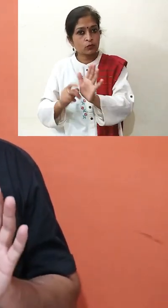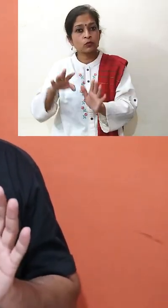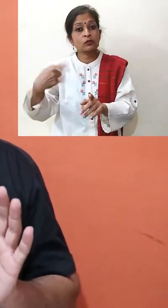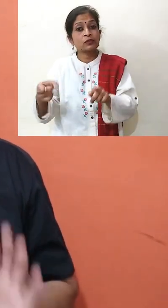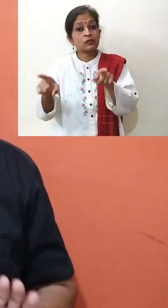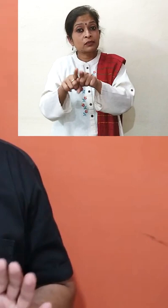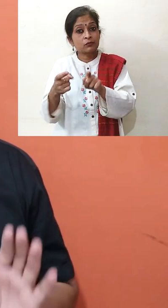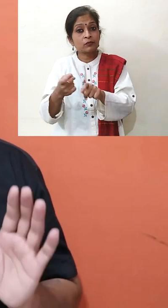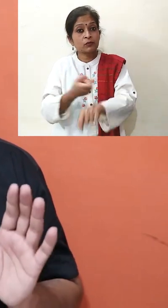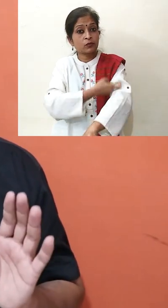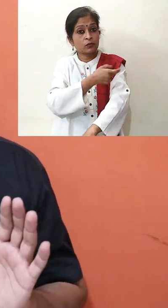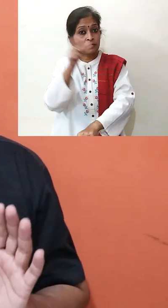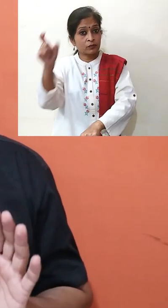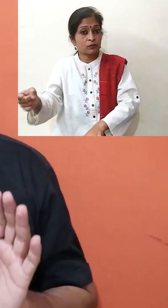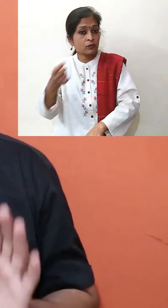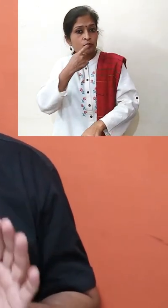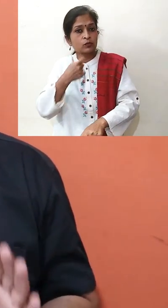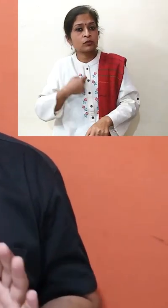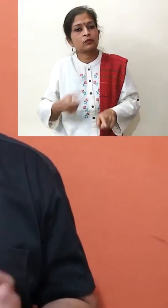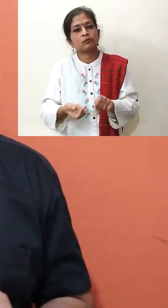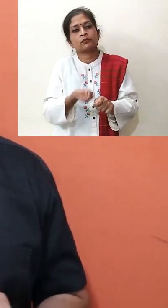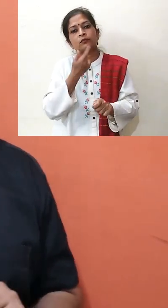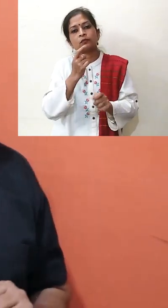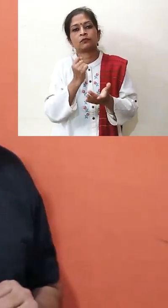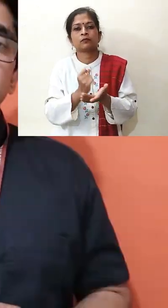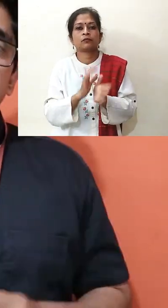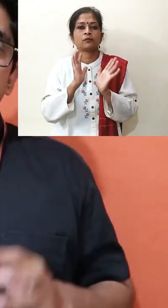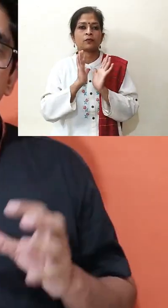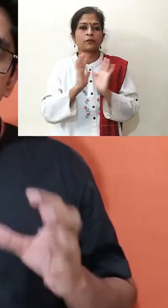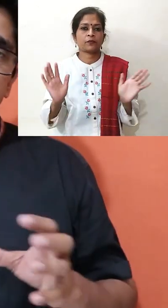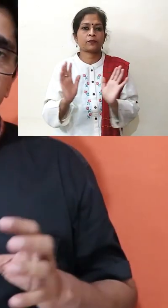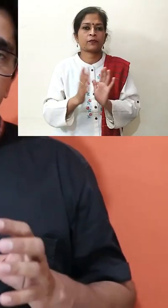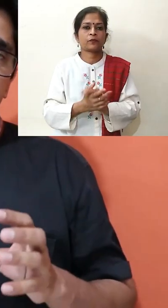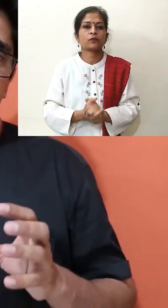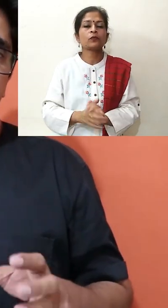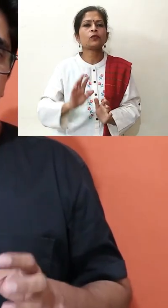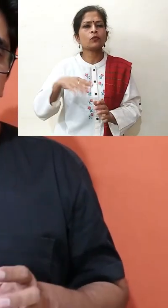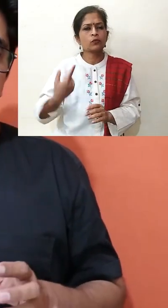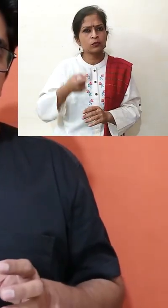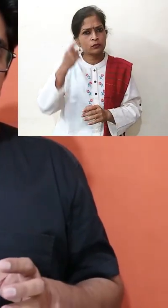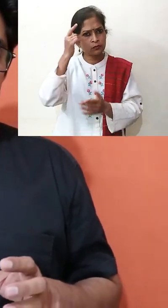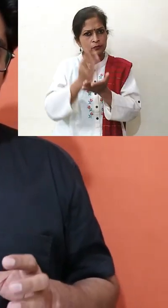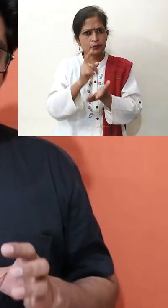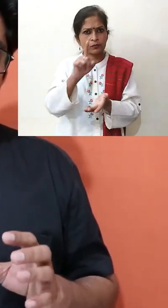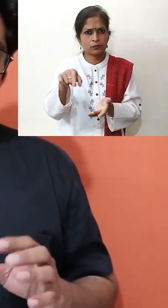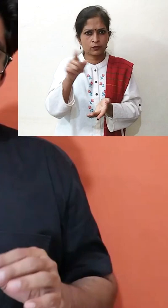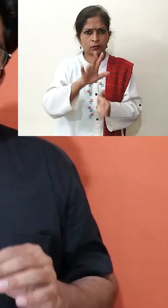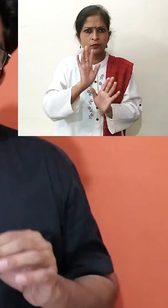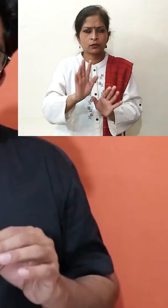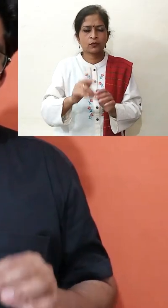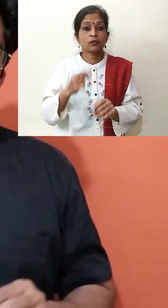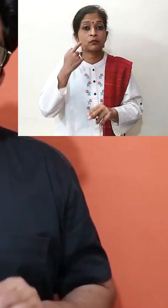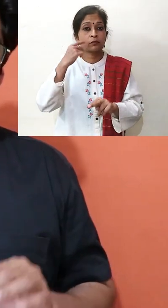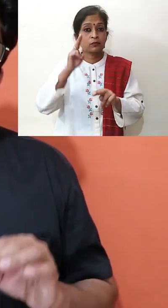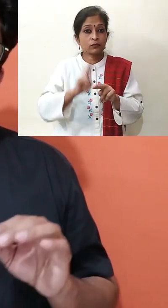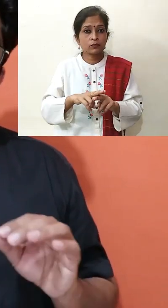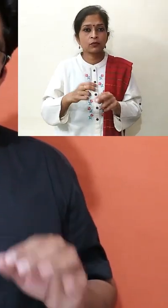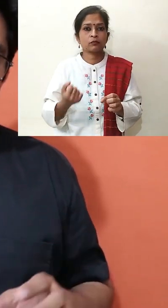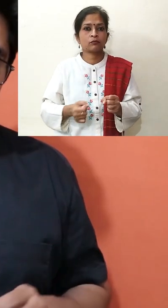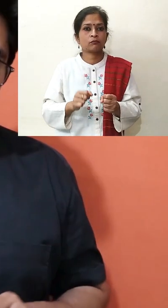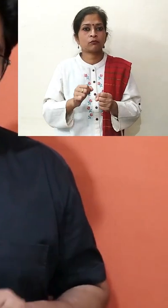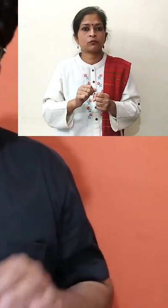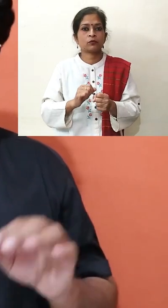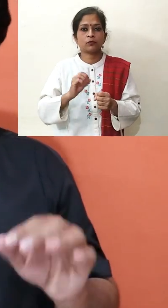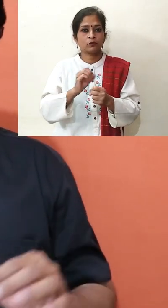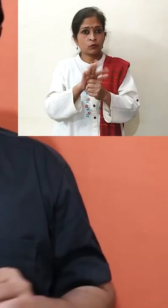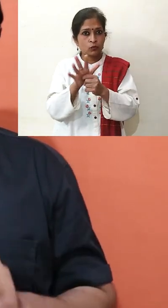के सला पर ही दवाई या अपना इलाज करवाएं, एक मिथक है कि यदि कोरोना वाइरस हो